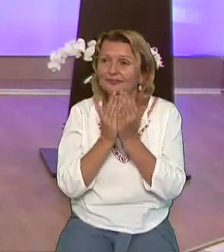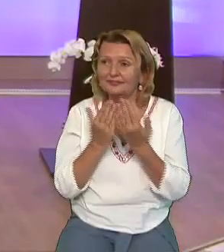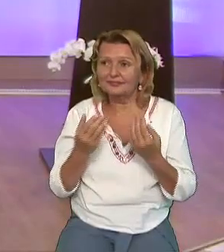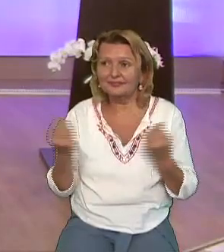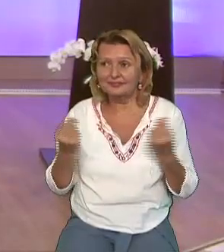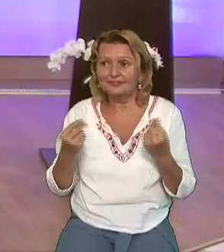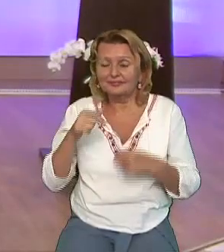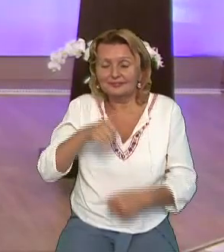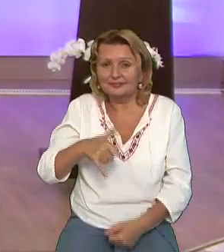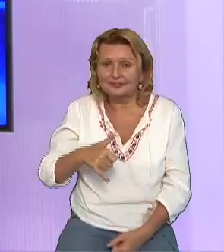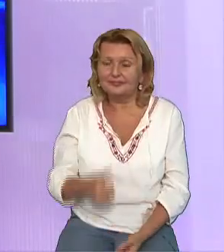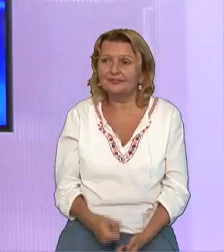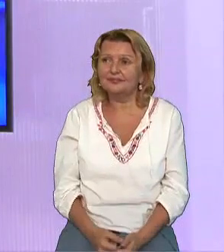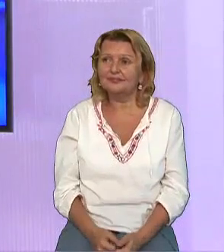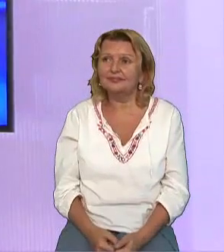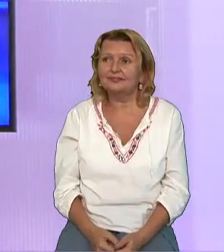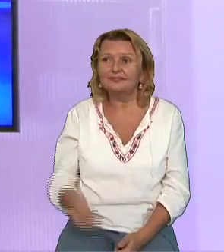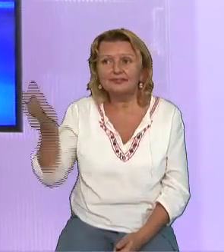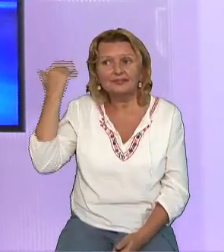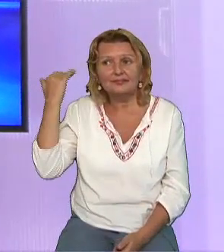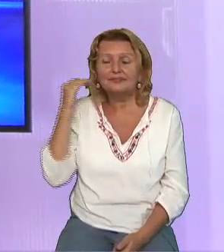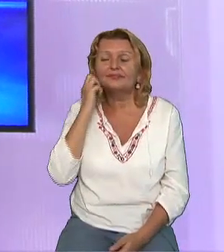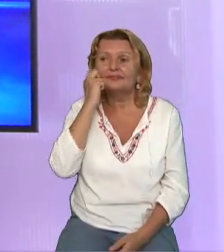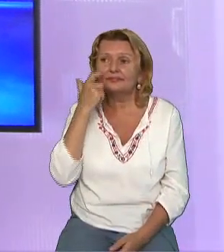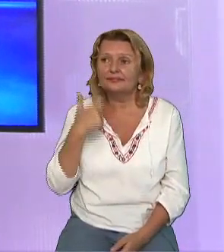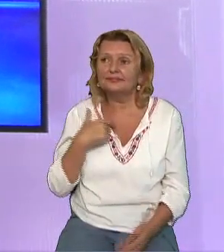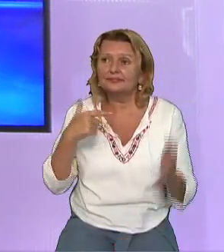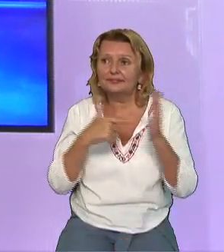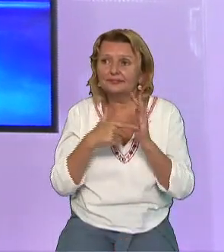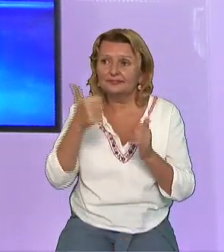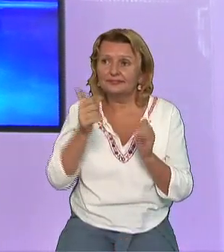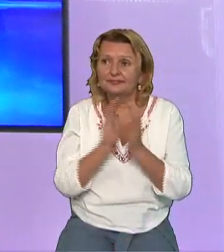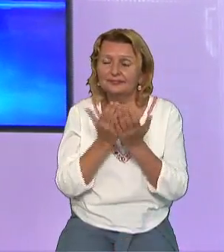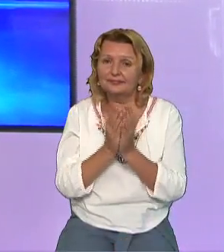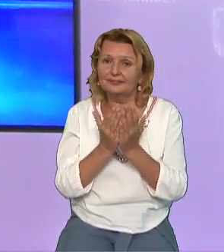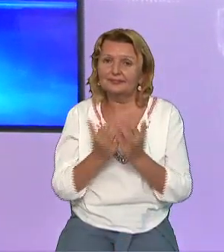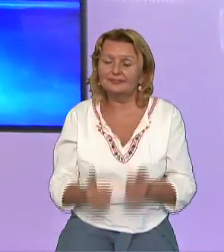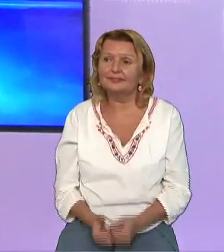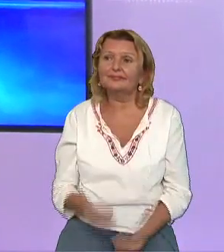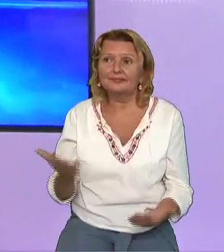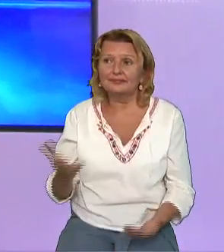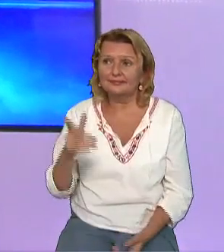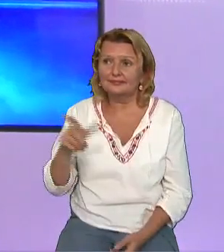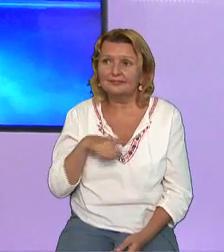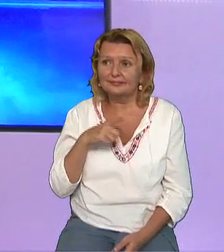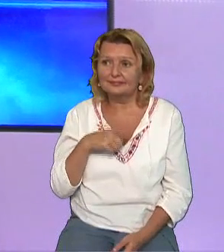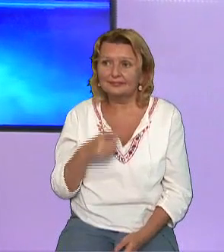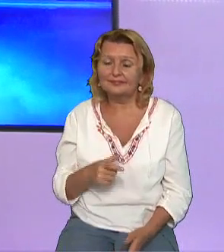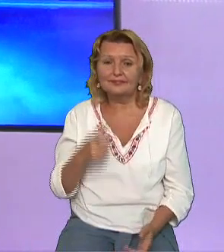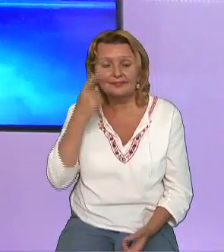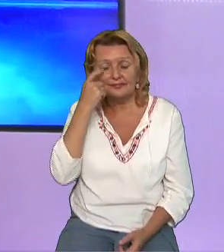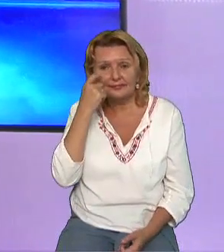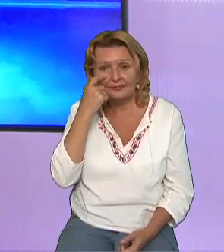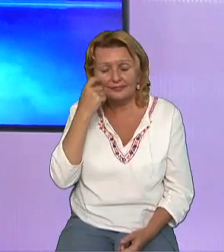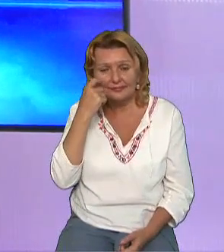În fiecare ocazie am obișnuit să vă prezint o carte. Dacă veți avea curiozitatea și bucuria să revedeți programul nostru